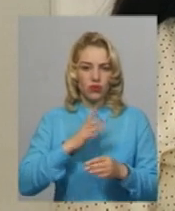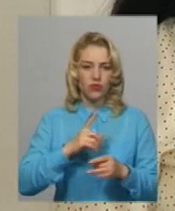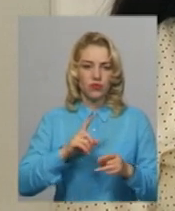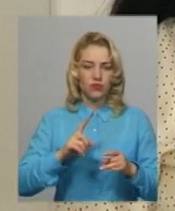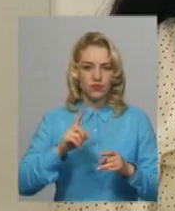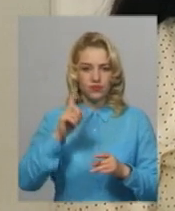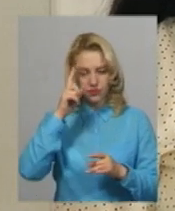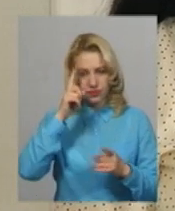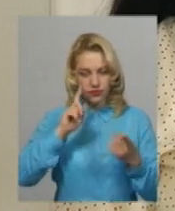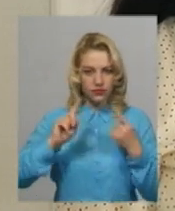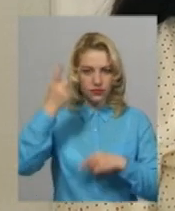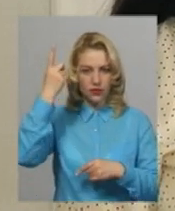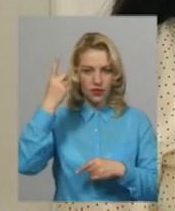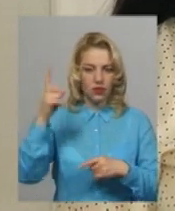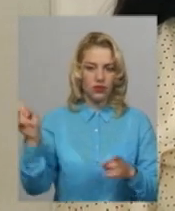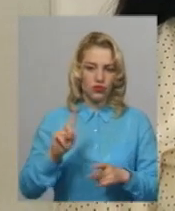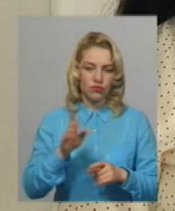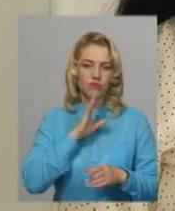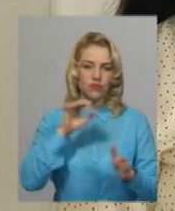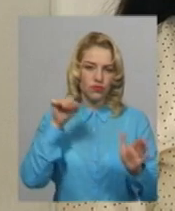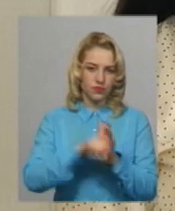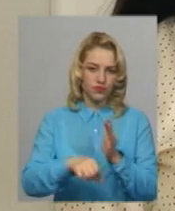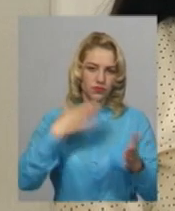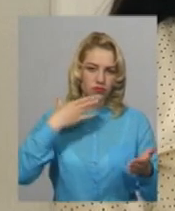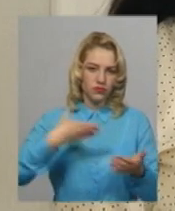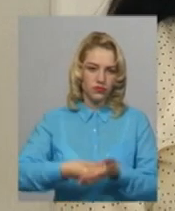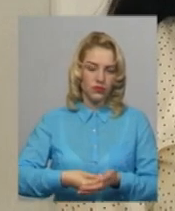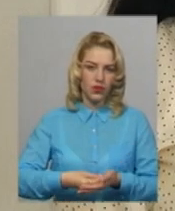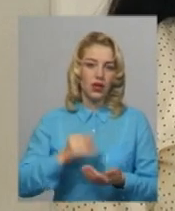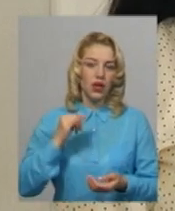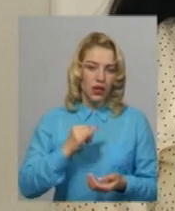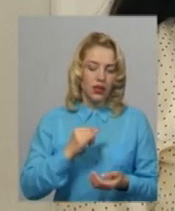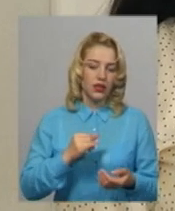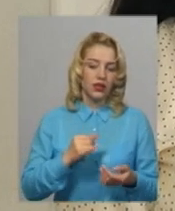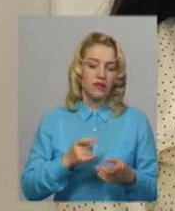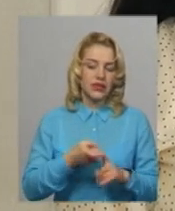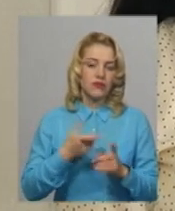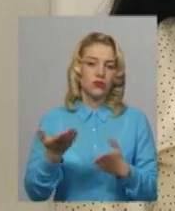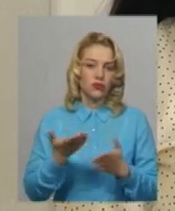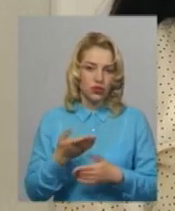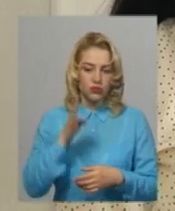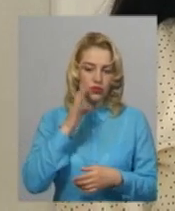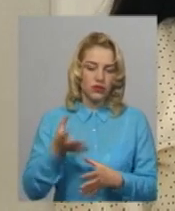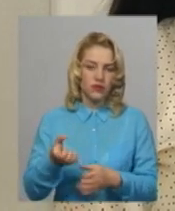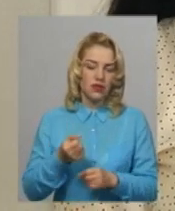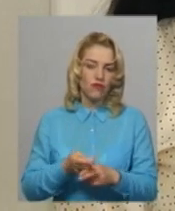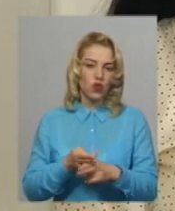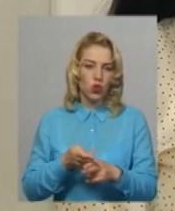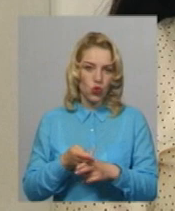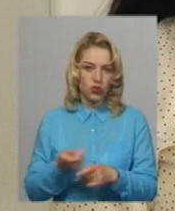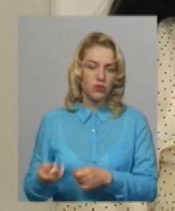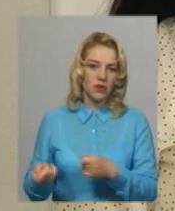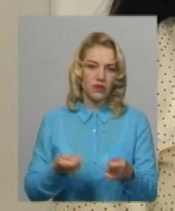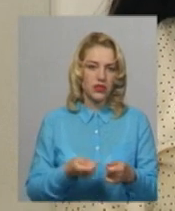кумисло на позбавлення її життя. У зв'язку з чим він взяв ножа, який привіз у зоні